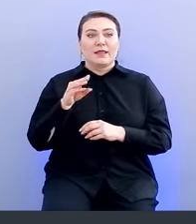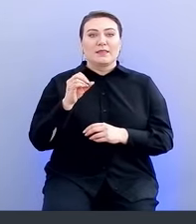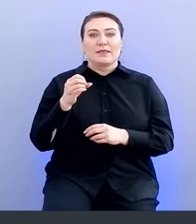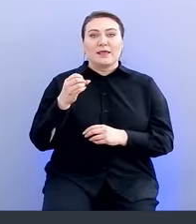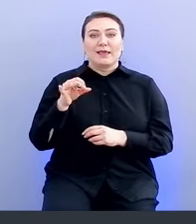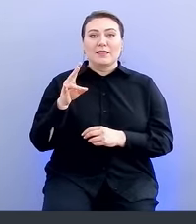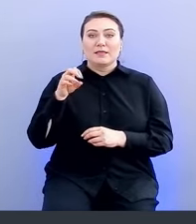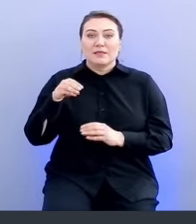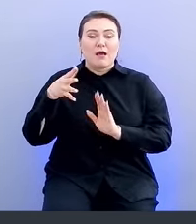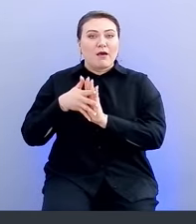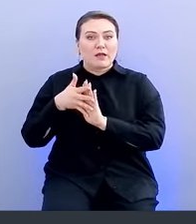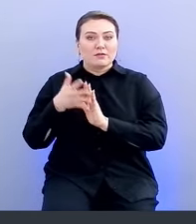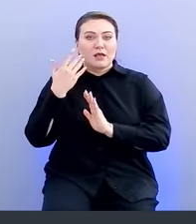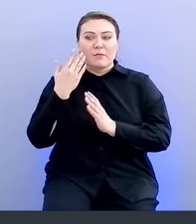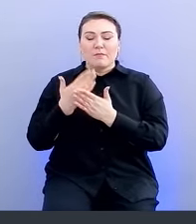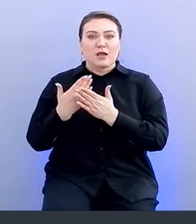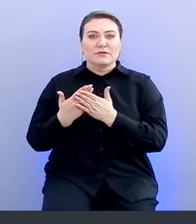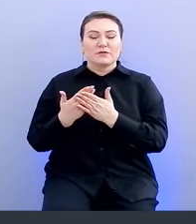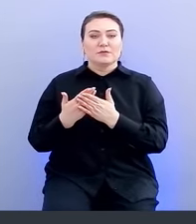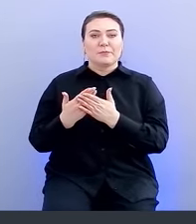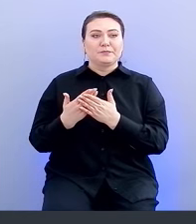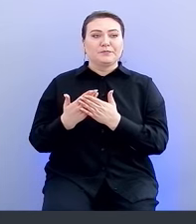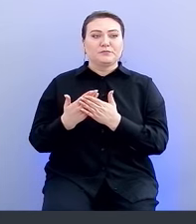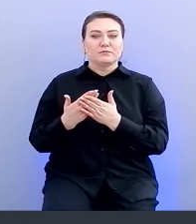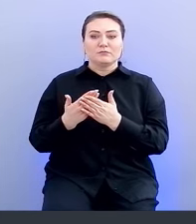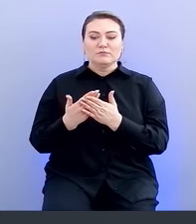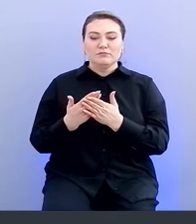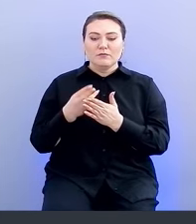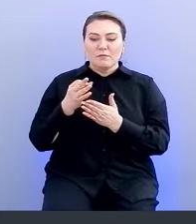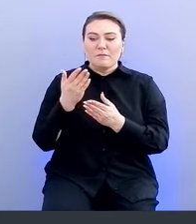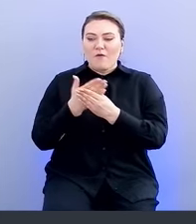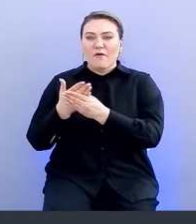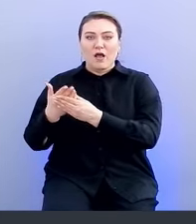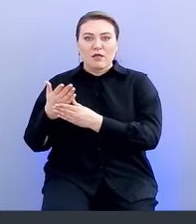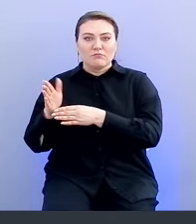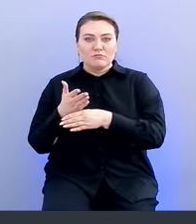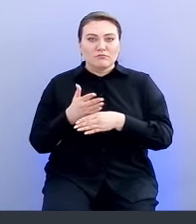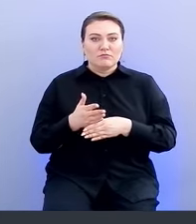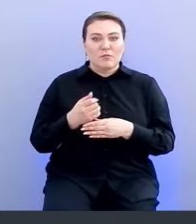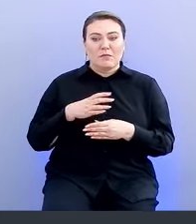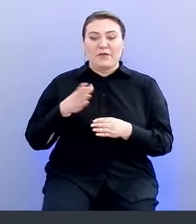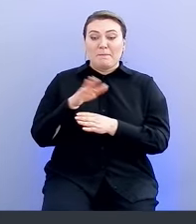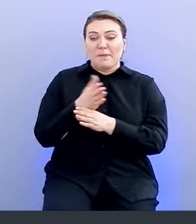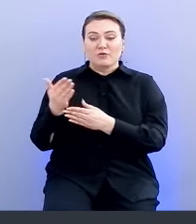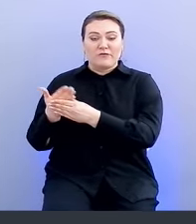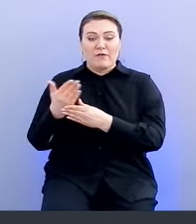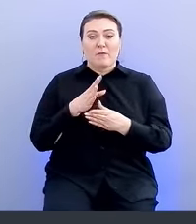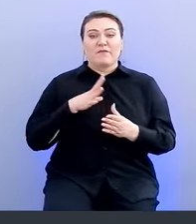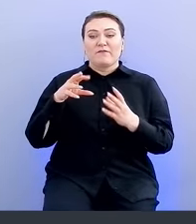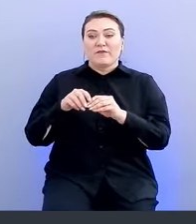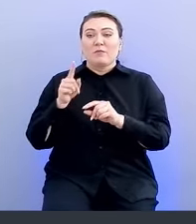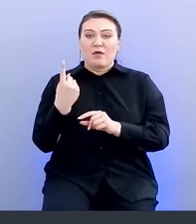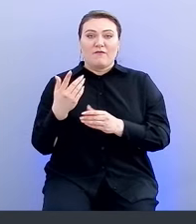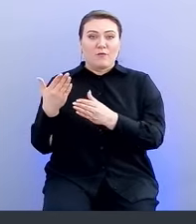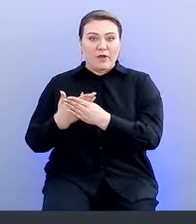анализ, когда показывается по файлам, то есть это бывает мишфайловый, это бывает в рамках одного файла, где был, значит,